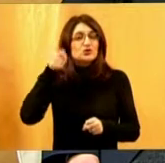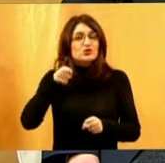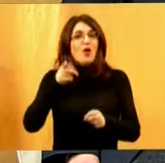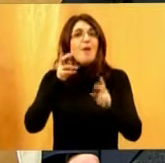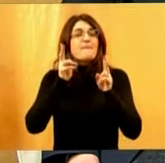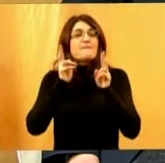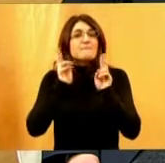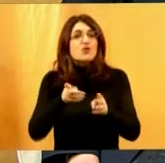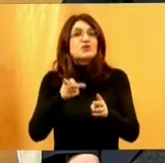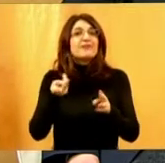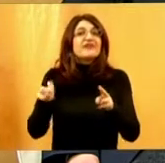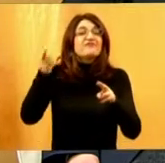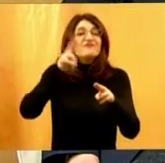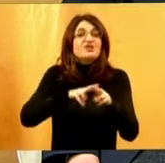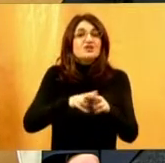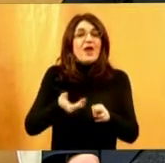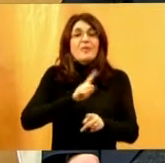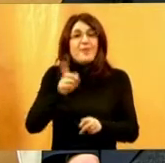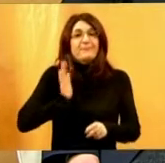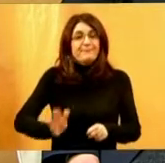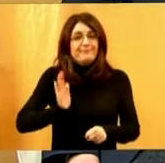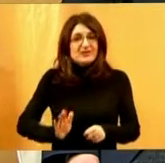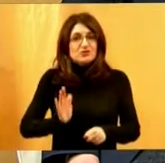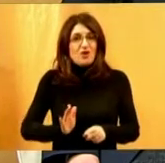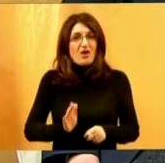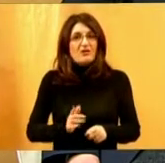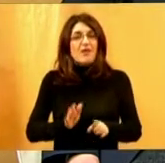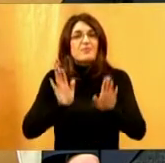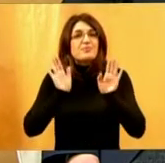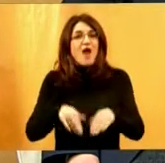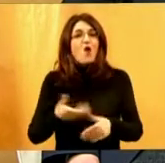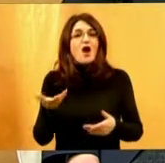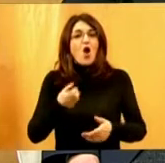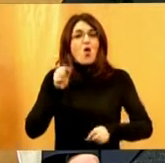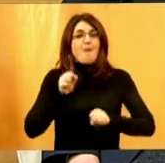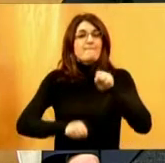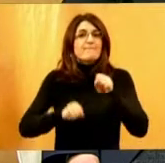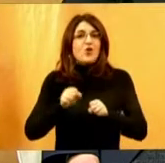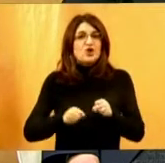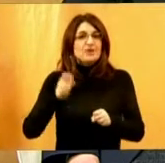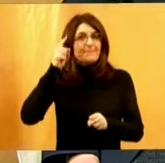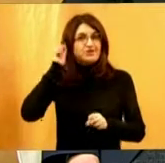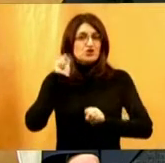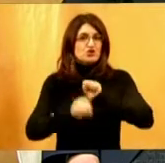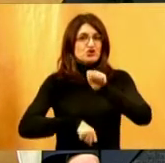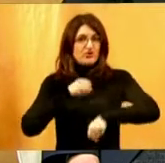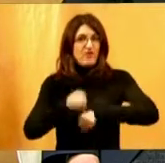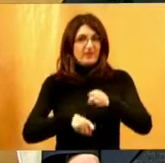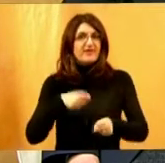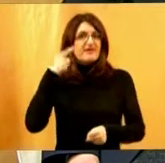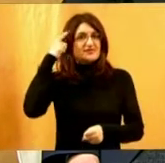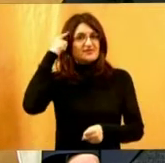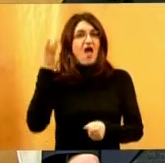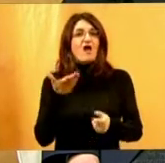puno, puno nepristojnije nego ponašanje uopće životinja. To je